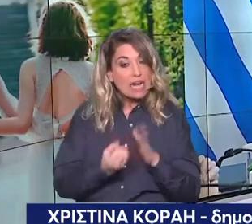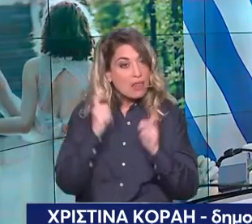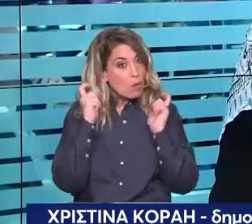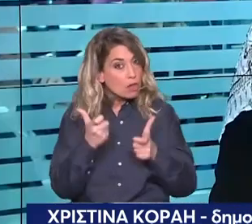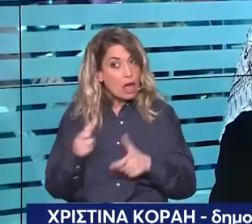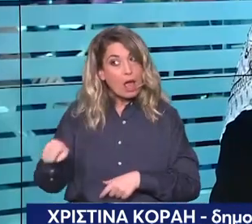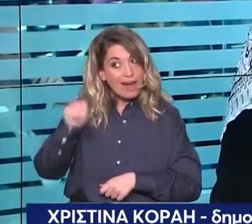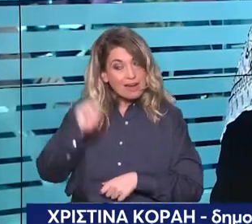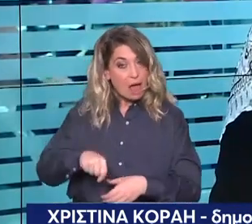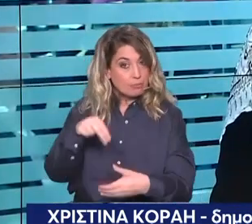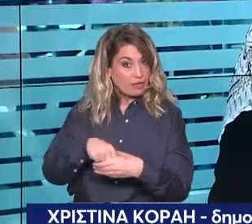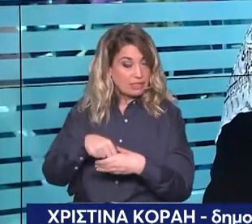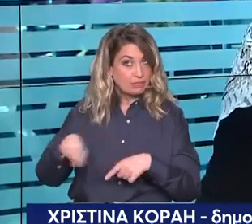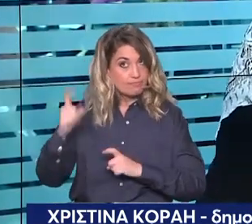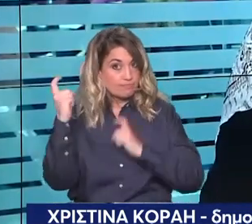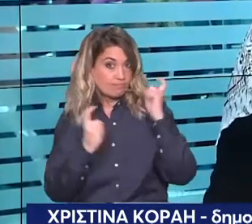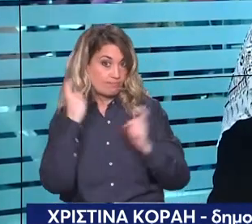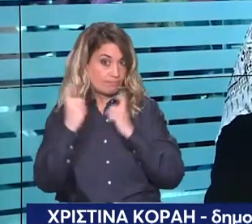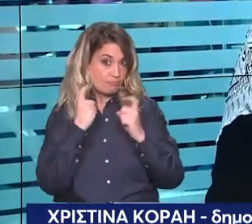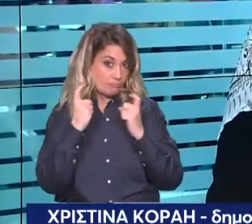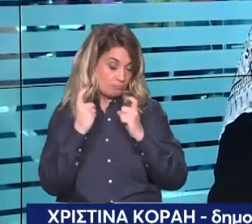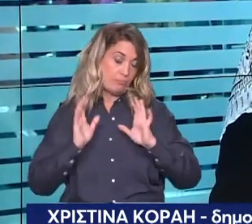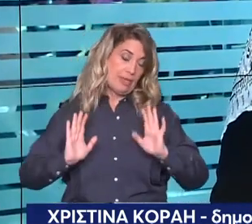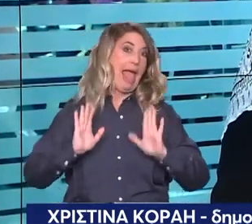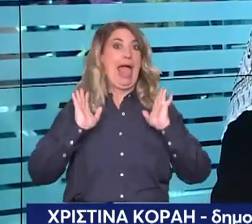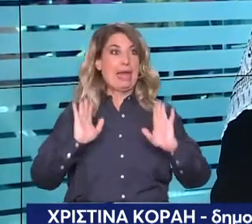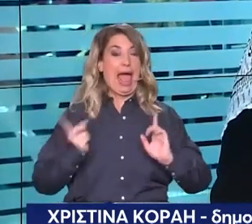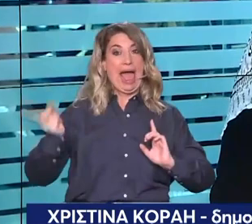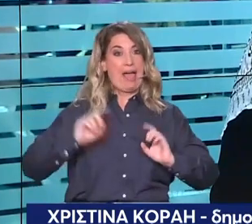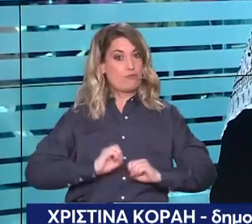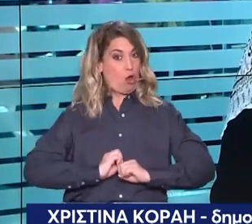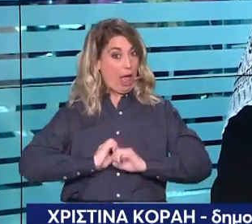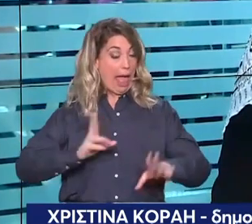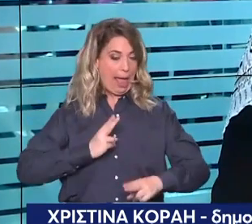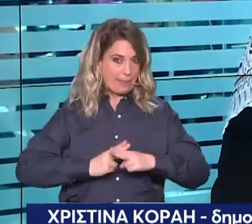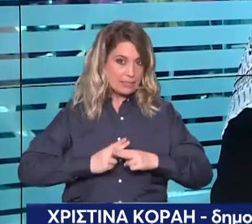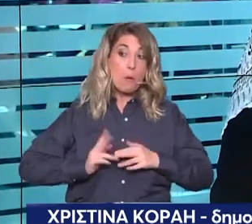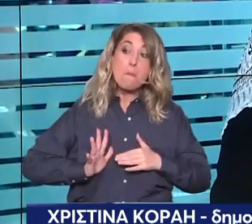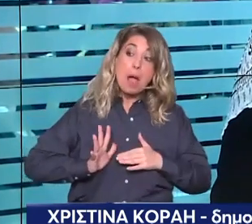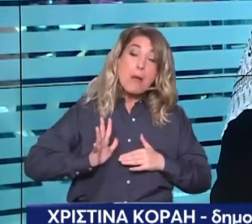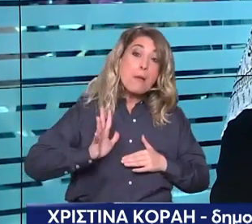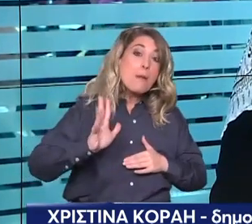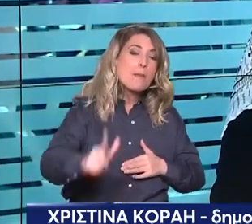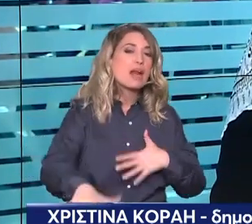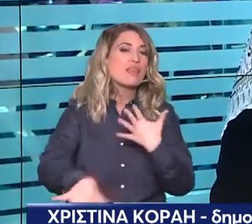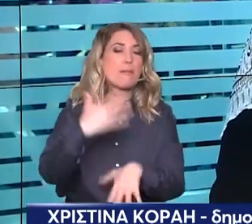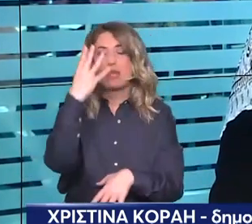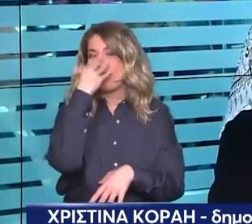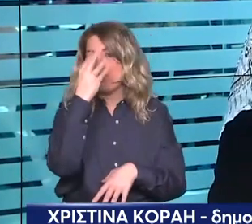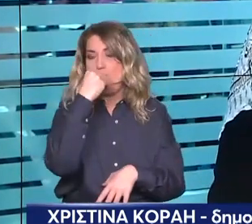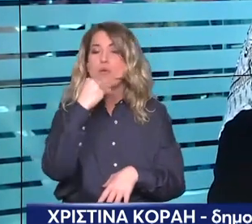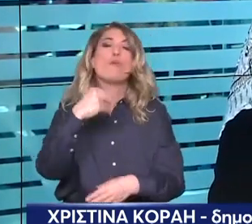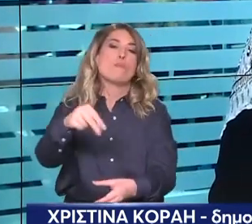λέγαμε ότι μπορεί να πάει αργότερα κτλ. Το ανοίγει αύριο ο Πρωθυπουργός για να πάει γρήγορα. Φαίνεται ότι εντός Φεβρουαρίου, και